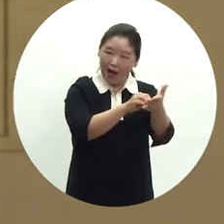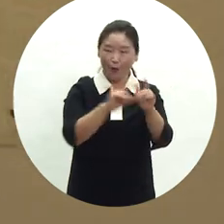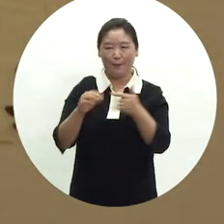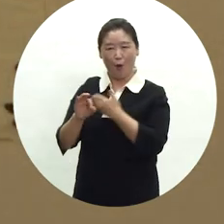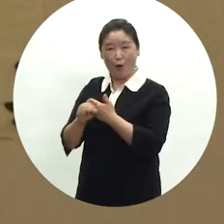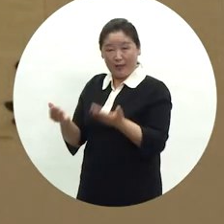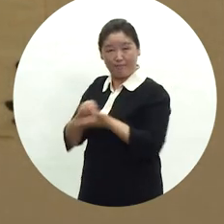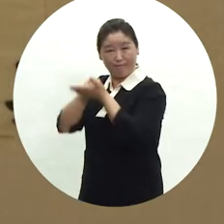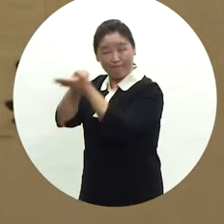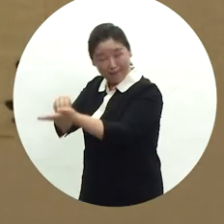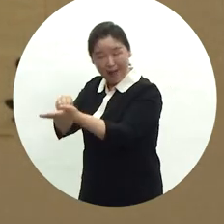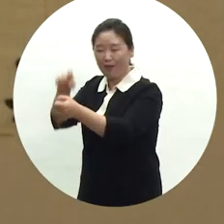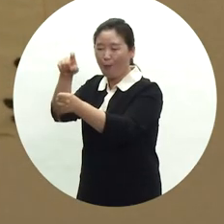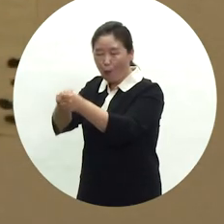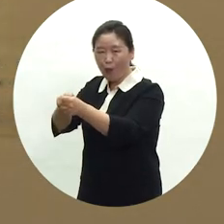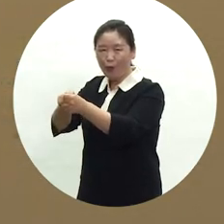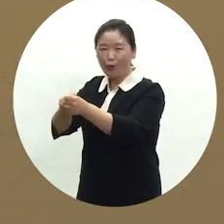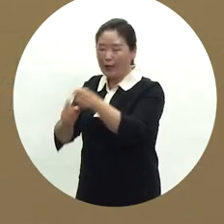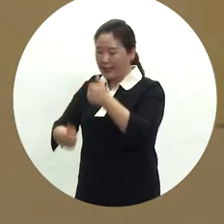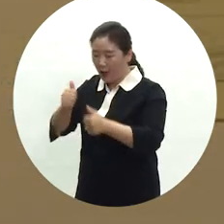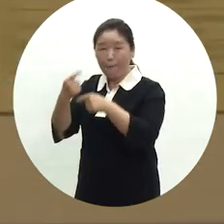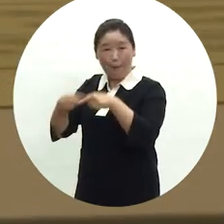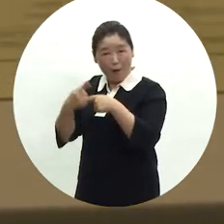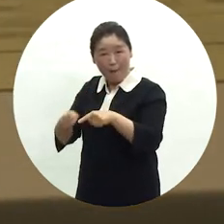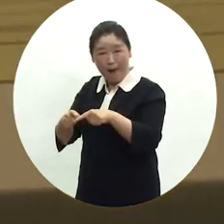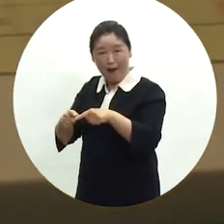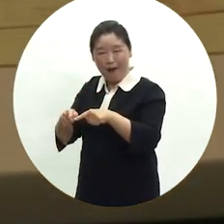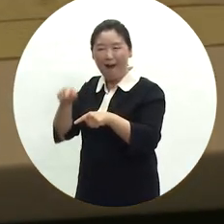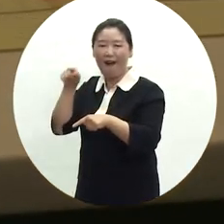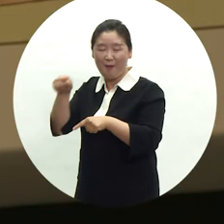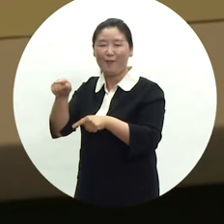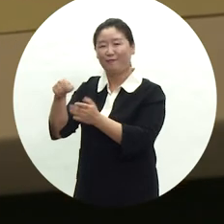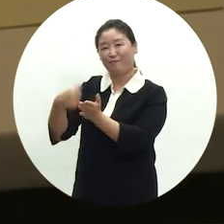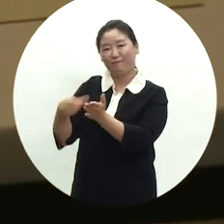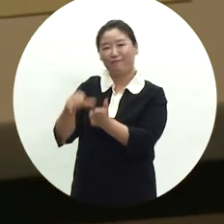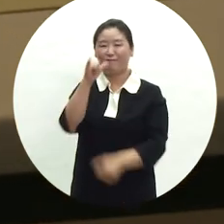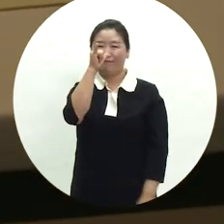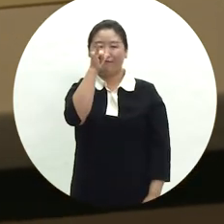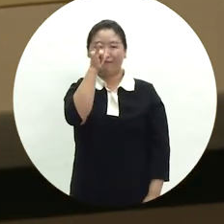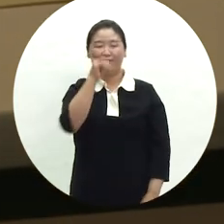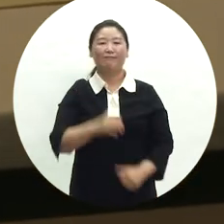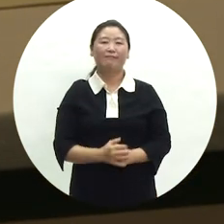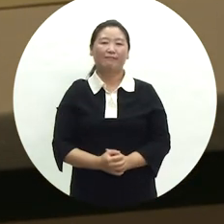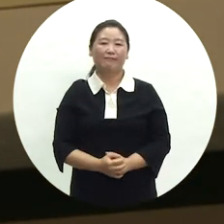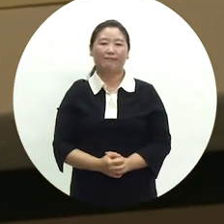직장에 들어가기 위해 각종 시험과 평가를 치르는 내용을 담고 있습니다.